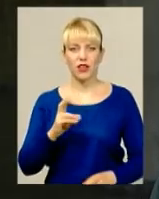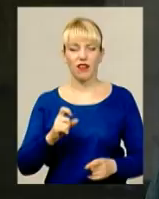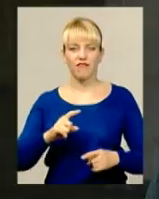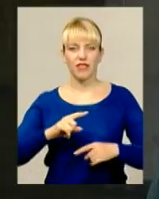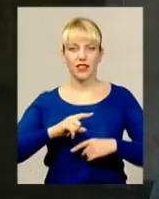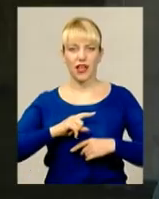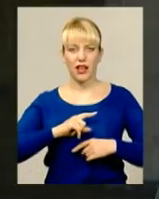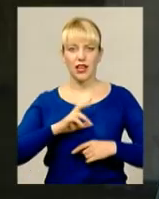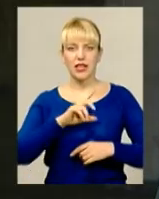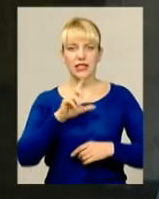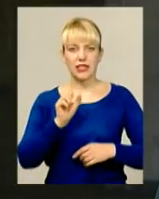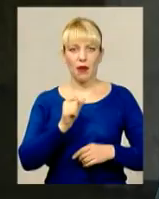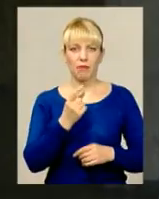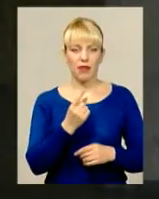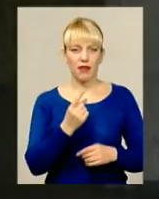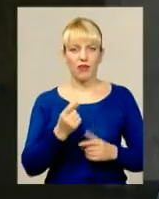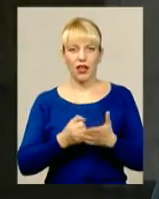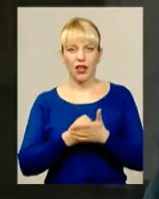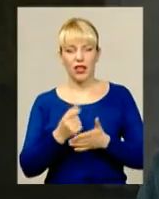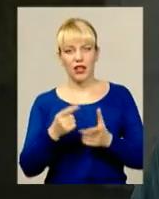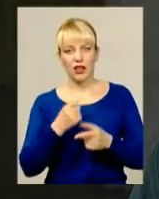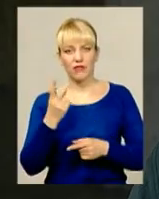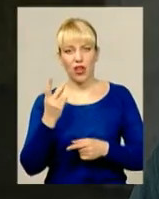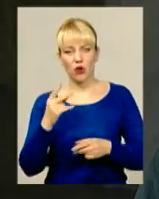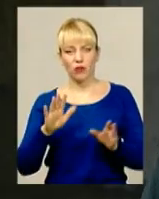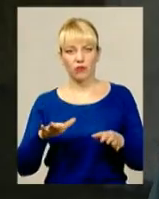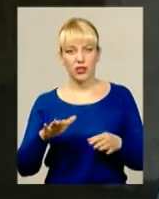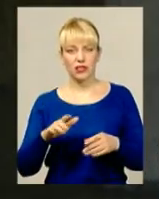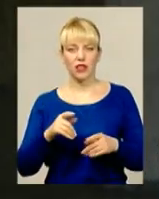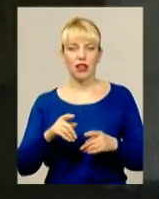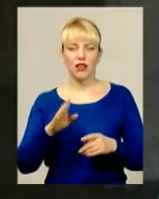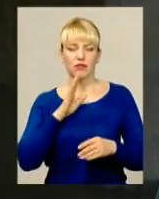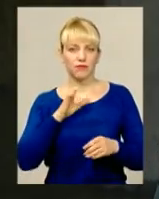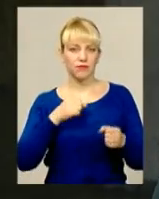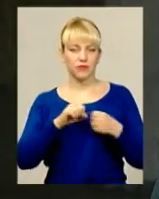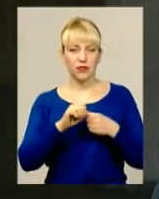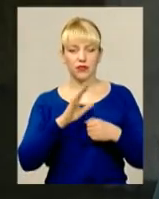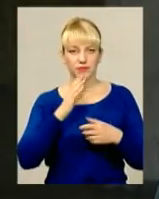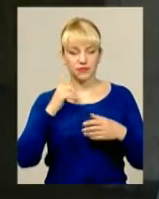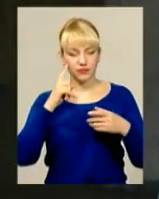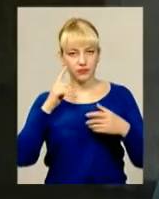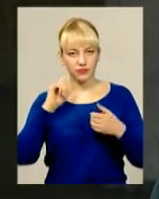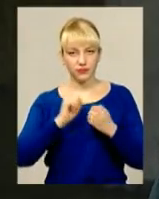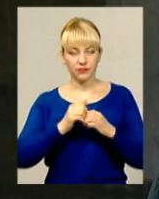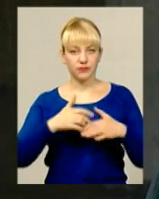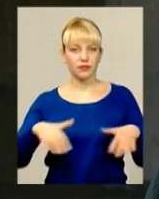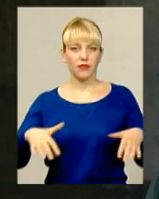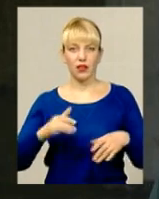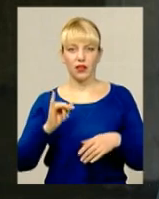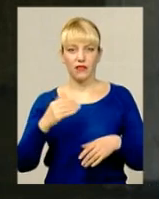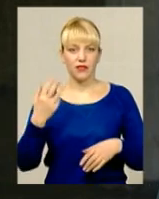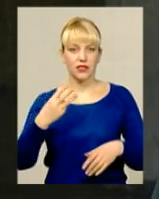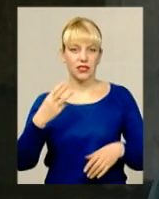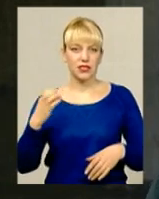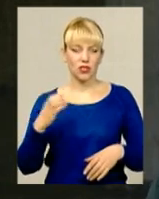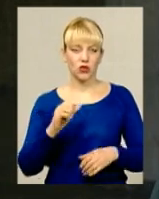місто зробила своєю соперницею нокдаун буквально за пару секунд, і в течение 30 секунд вийшла на